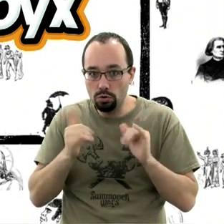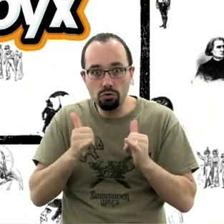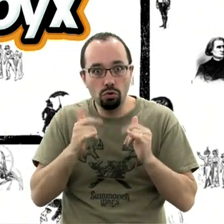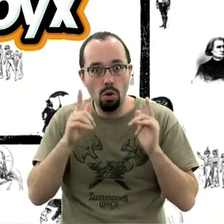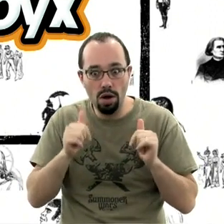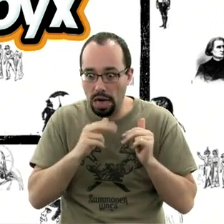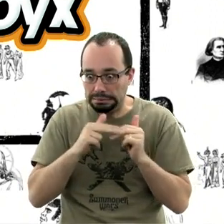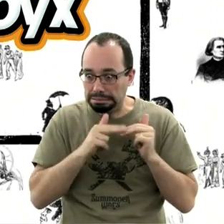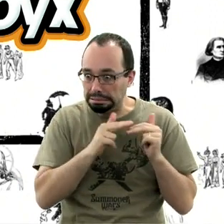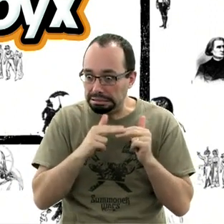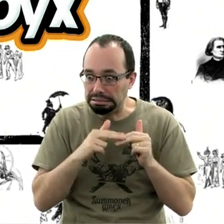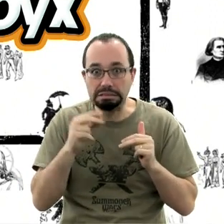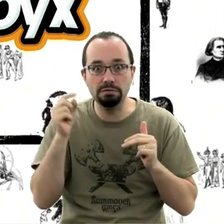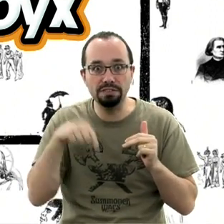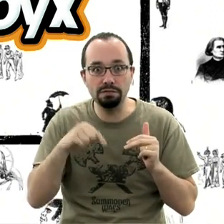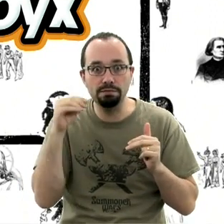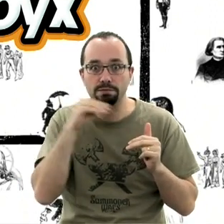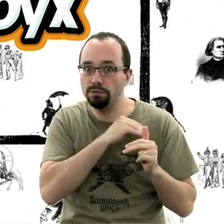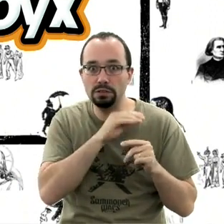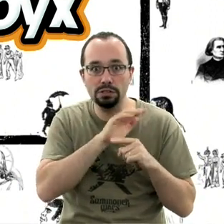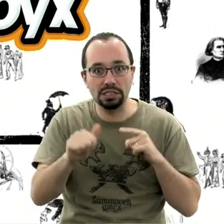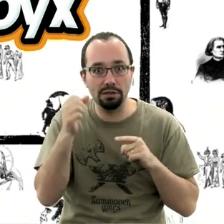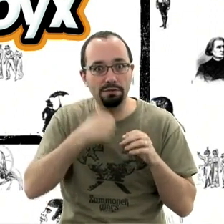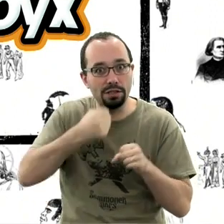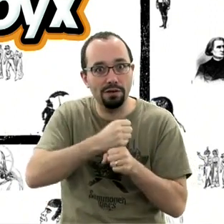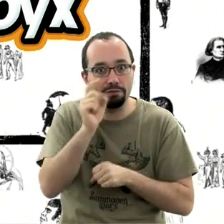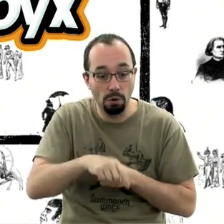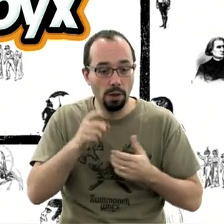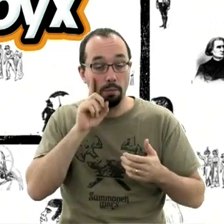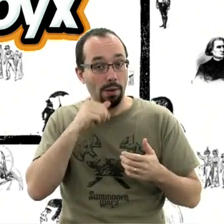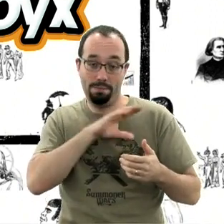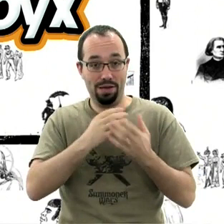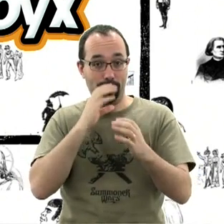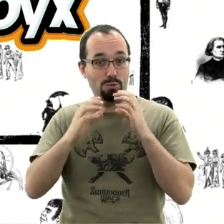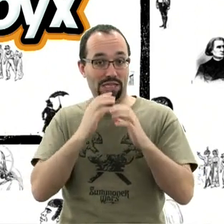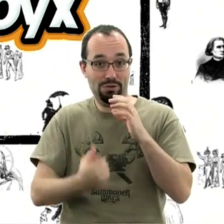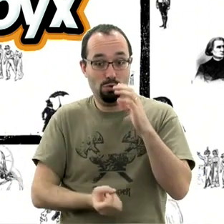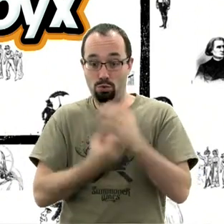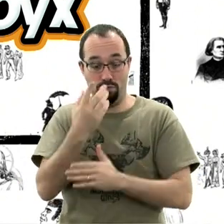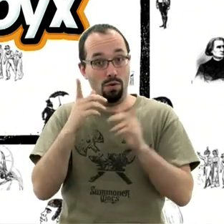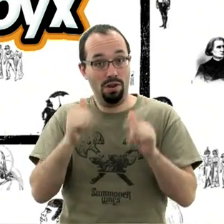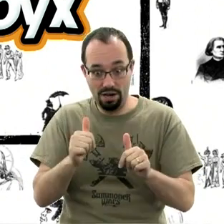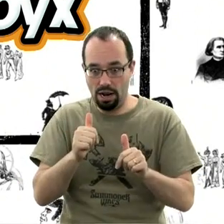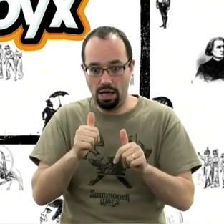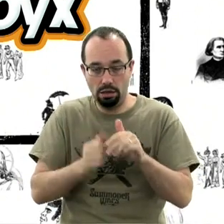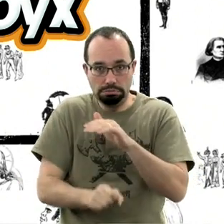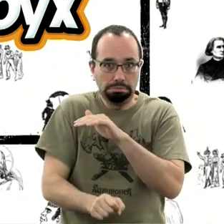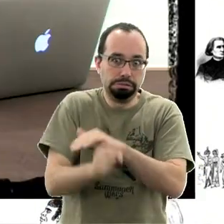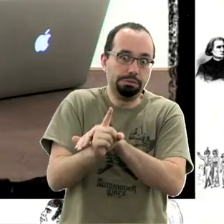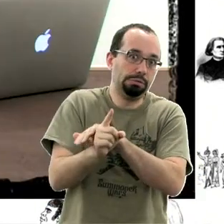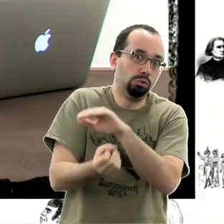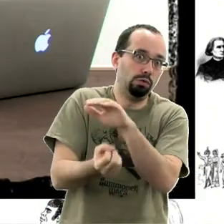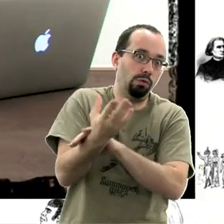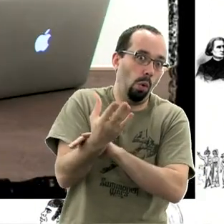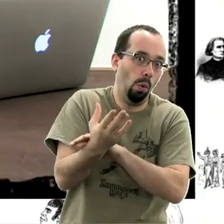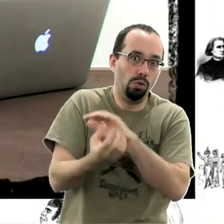prototypes. Enfin bref, voilà une communication, voilà des lignes qui bougent, voilà des mouvements, des innovations qui font que